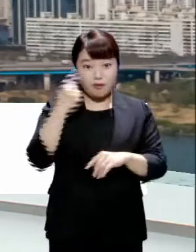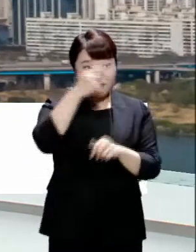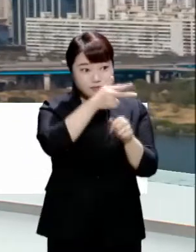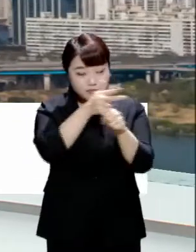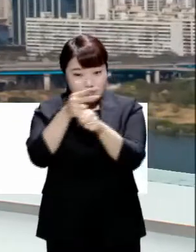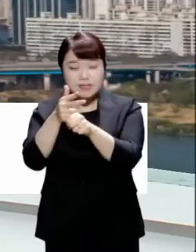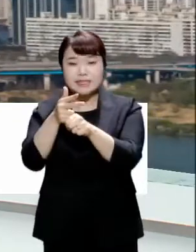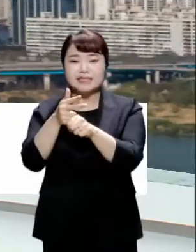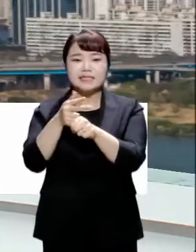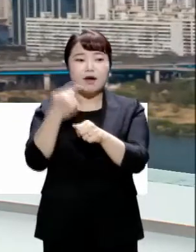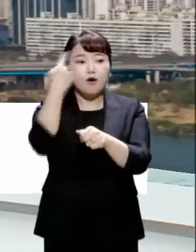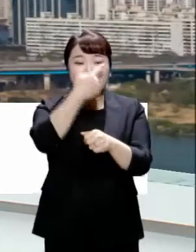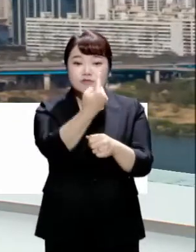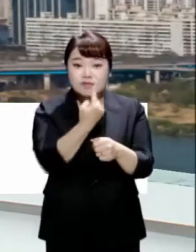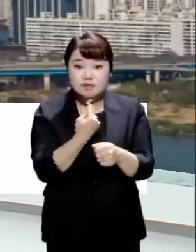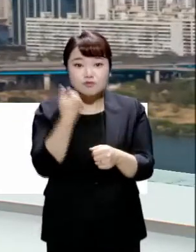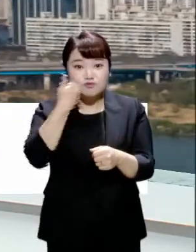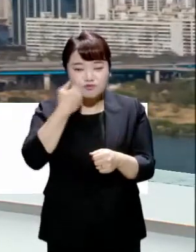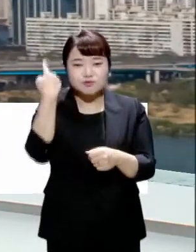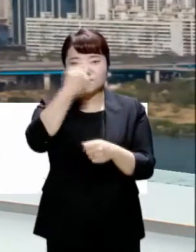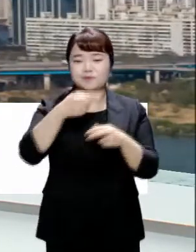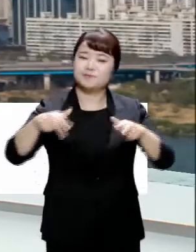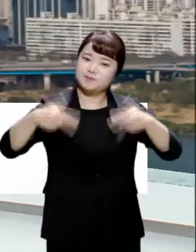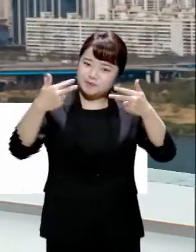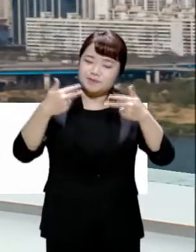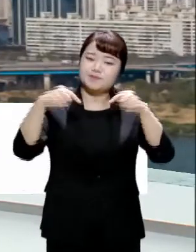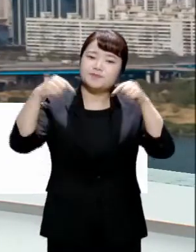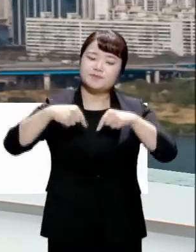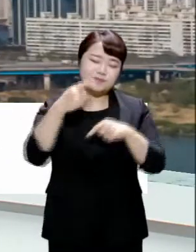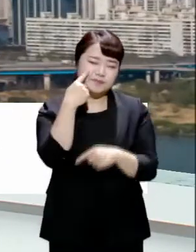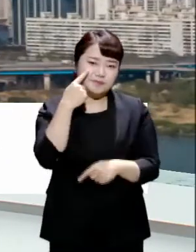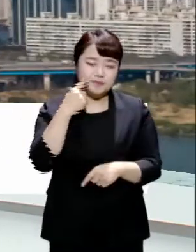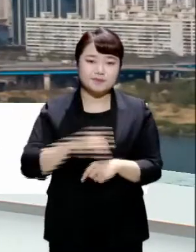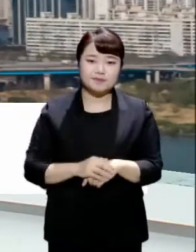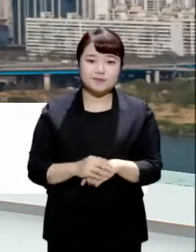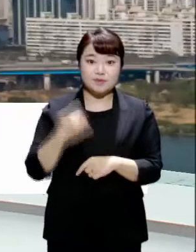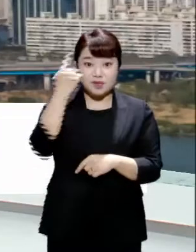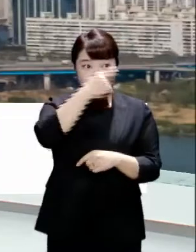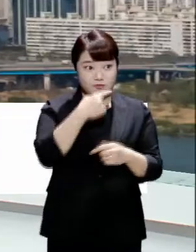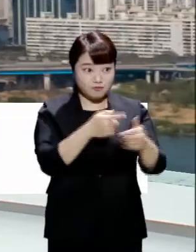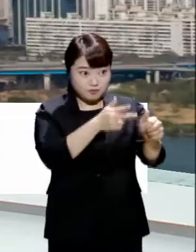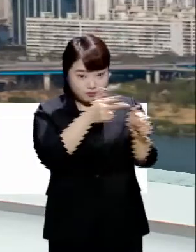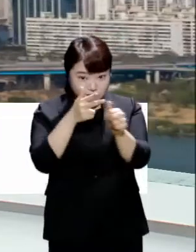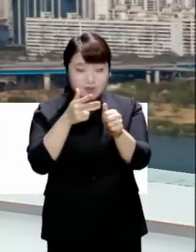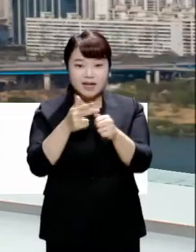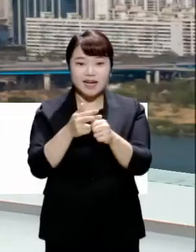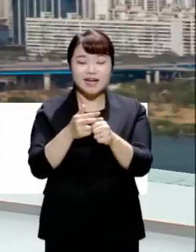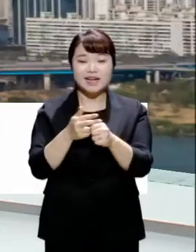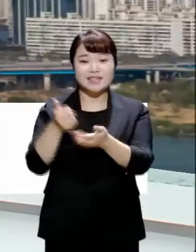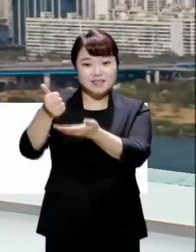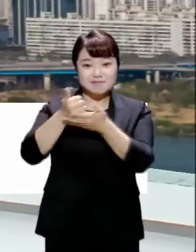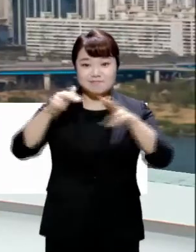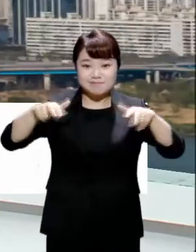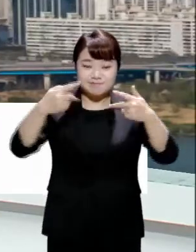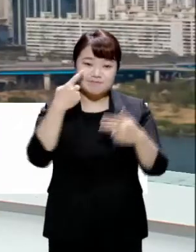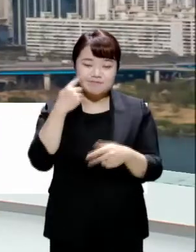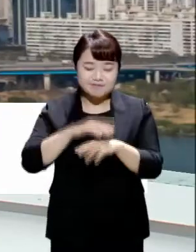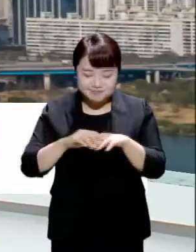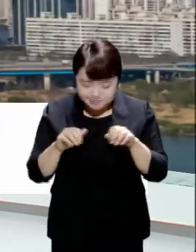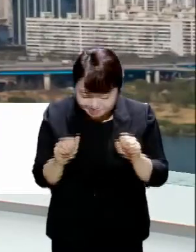가운데 한 분과 이번 논란에 대해 좀 더 자세히 이야기 나눠보겠습니다. 영화에 출연했던 정남모님 화상으로 연결합니다.